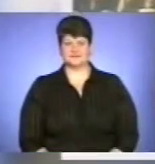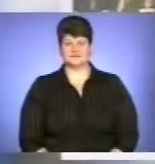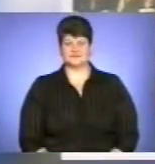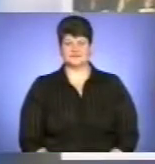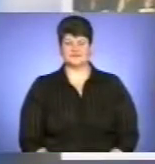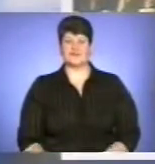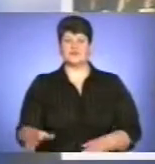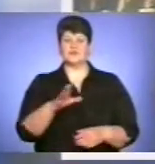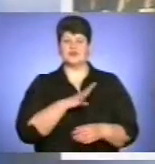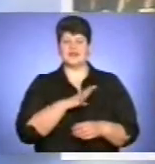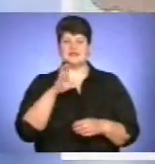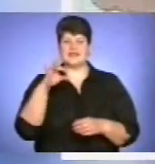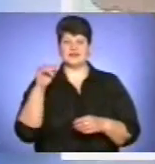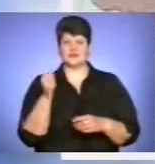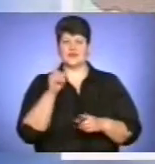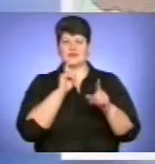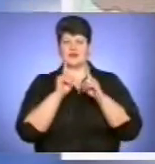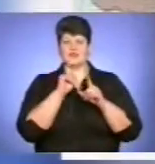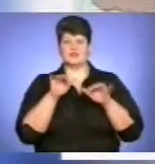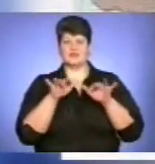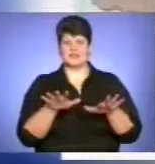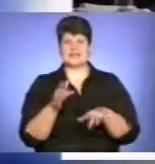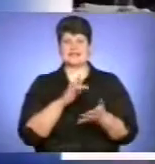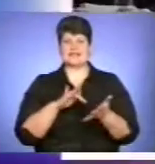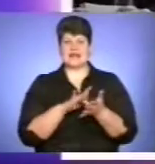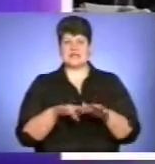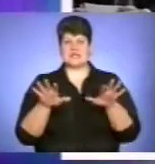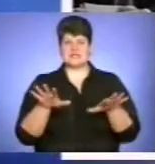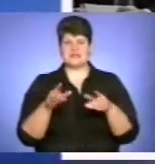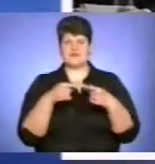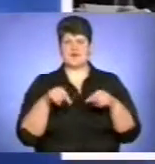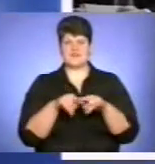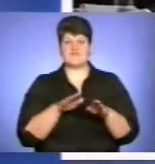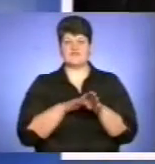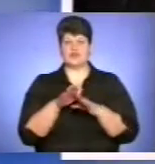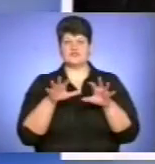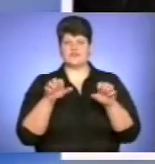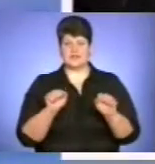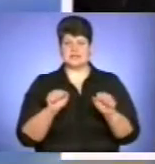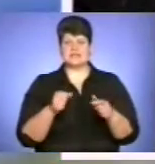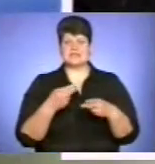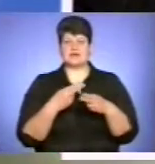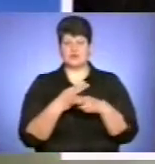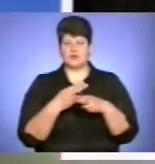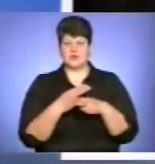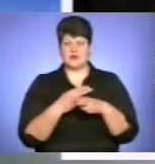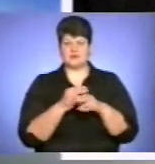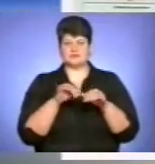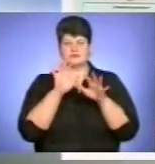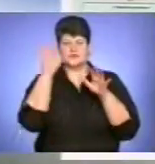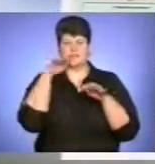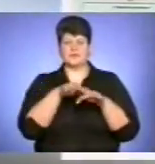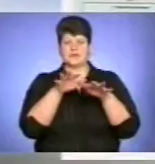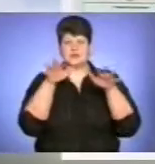Відбулася селекторна нарада щодо дій центральних і місцевих органів виконавчої влади із запобігання підтоплення населених пунктів і